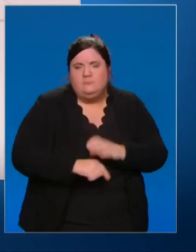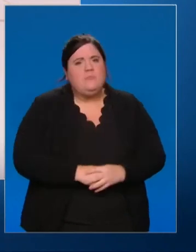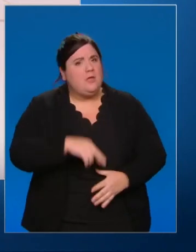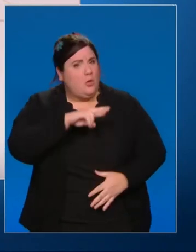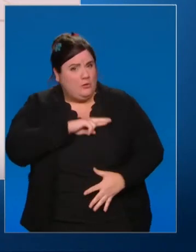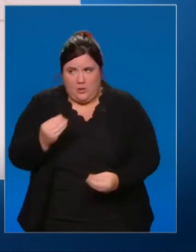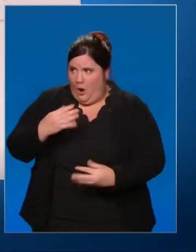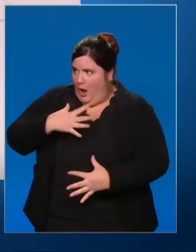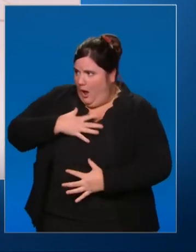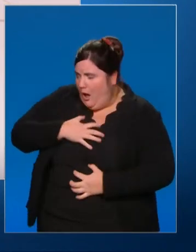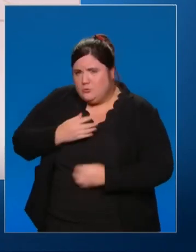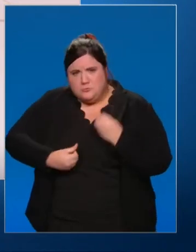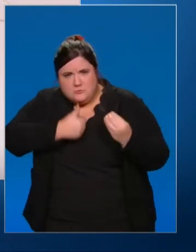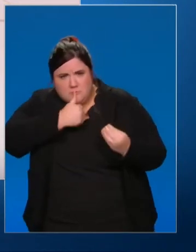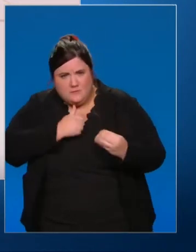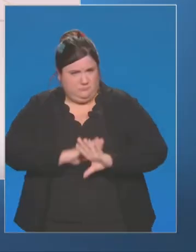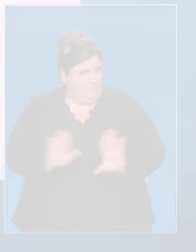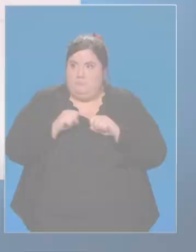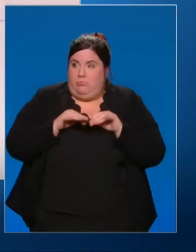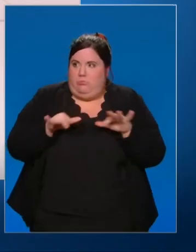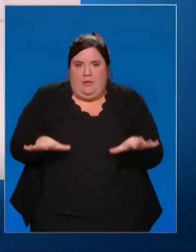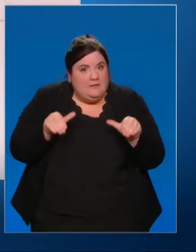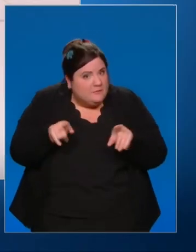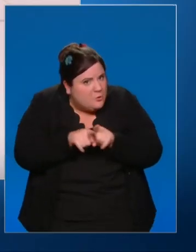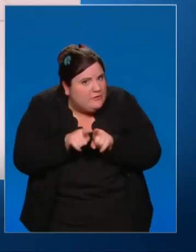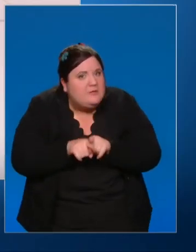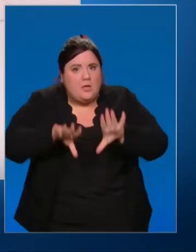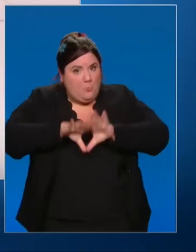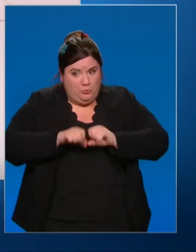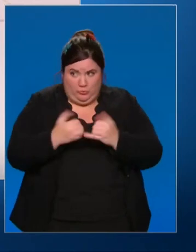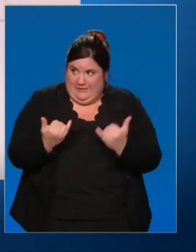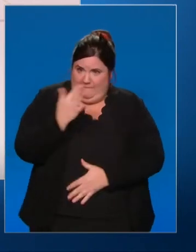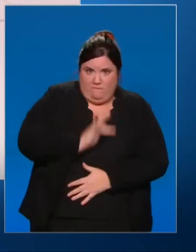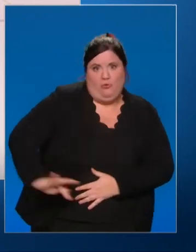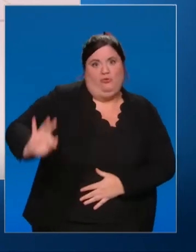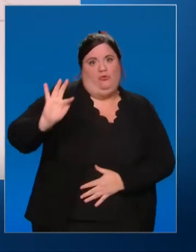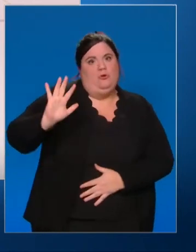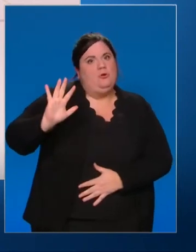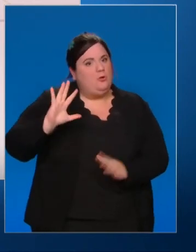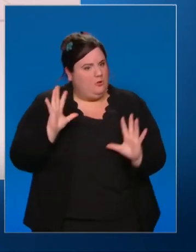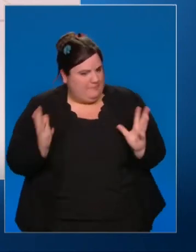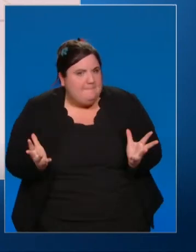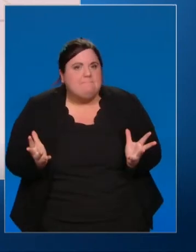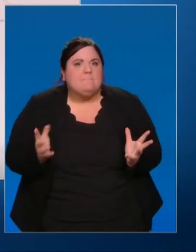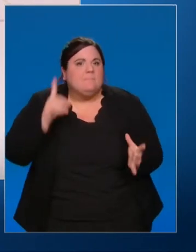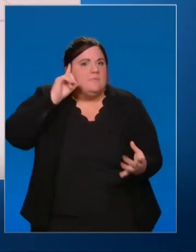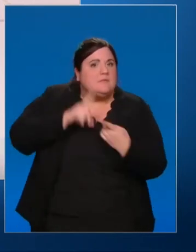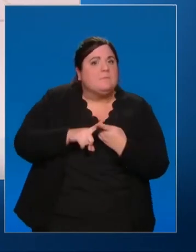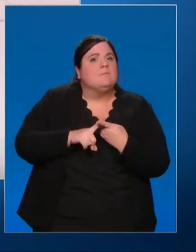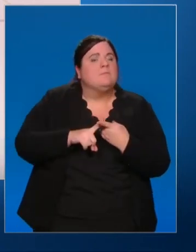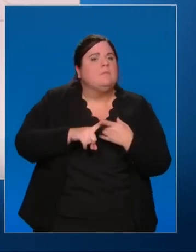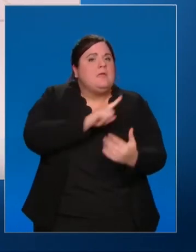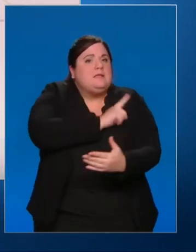choix plus libre, plus simple, plus lisible. C'est pourquoi ? Pour garantir l'indépendance énergétique de la France.